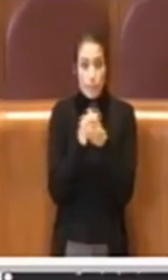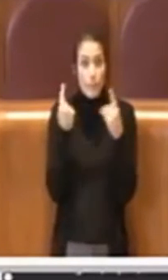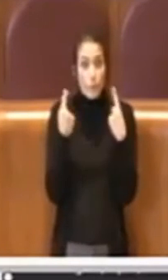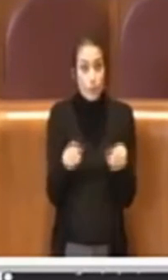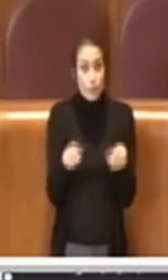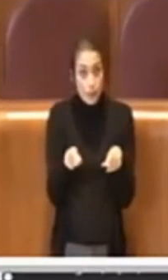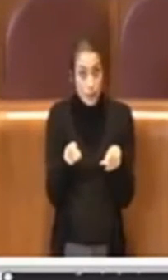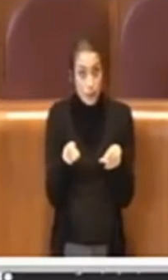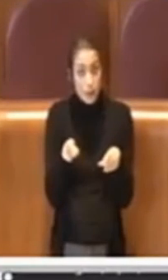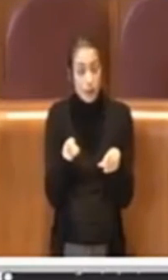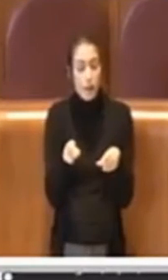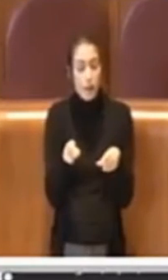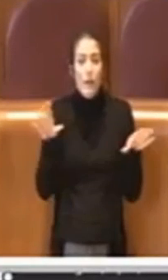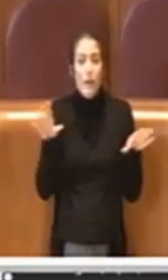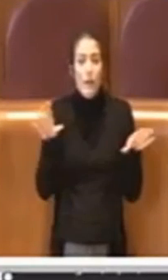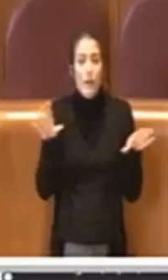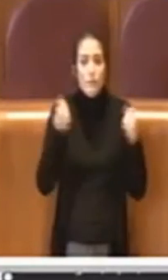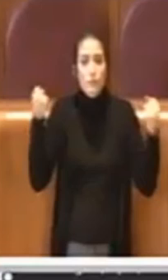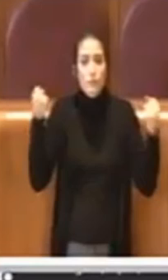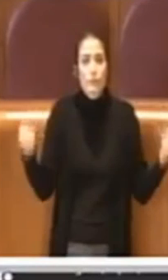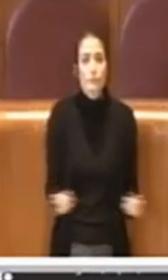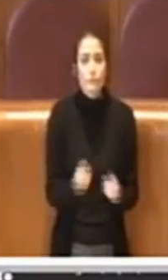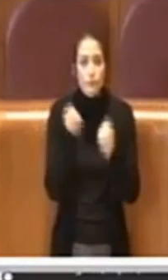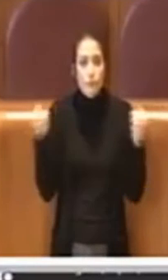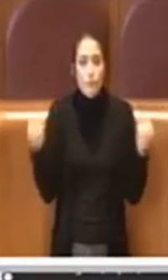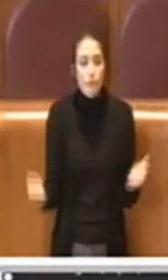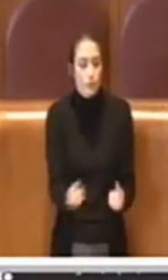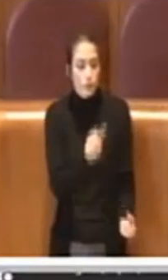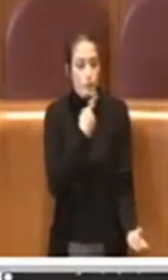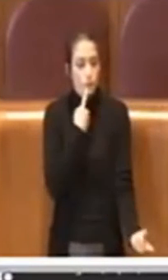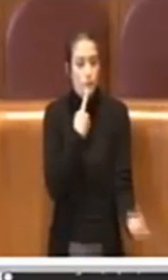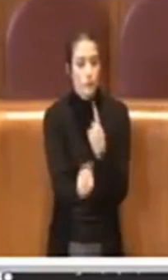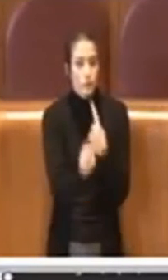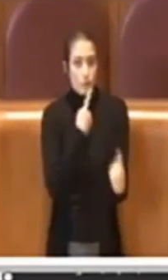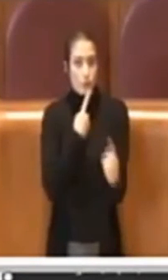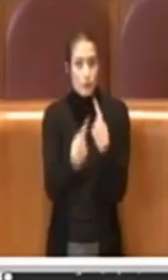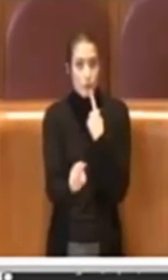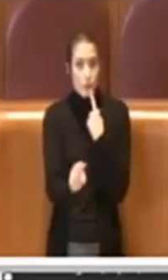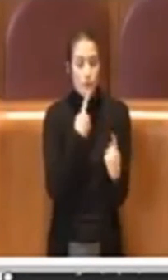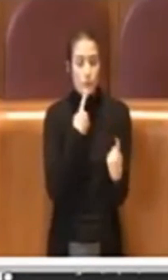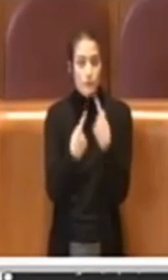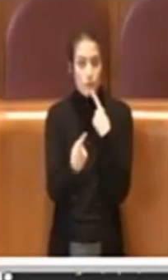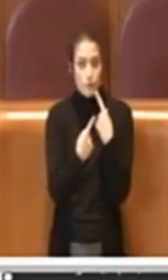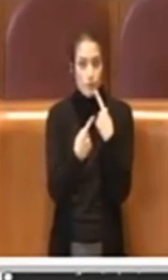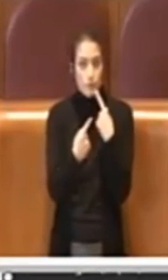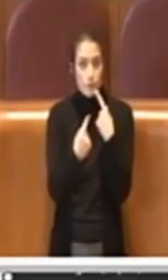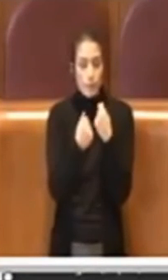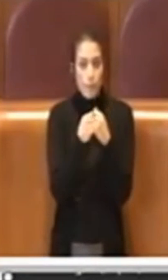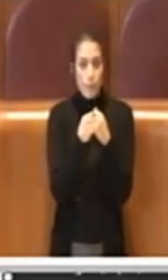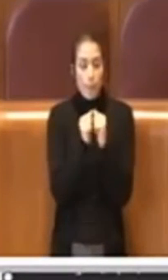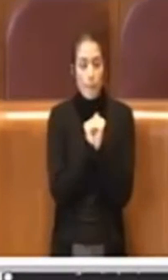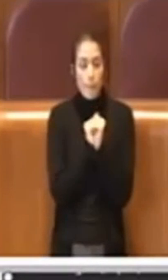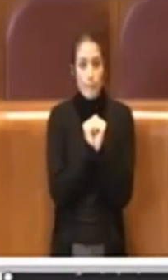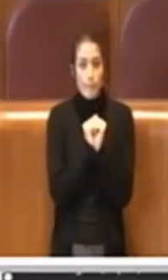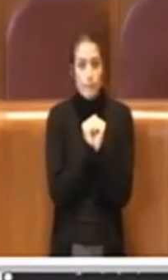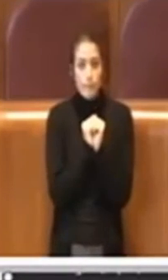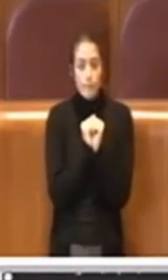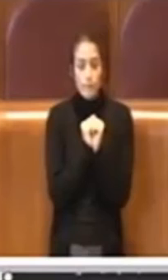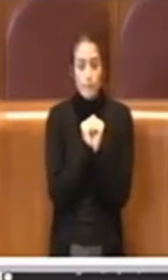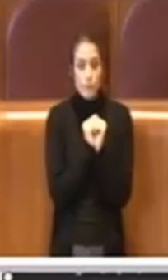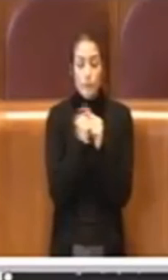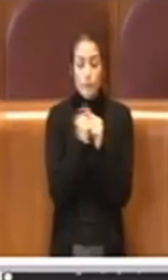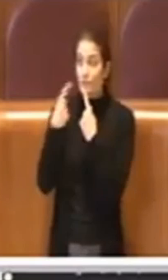iniziata una interlocuzione importante rispetto al